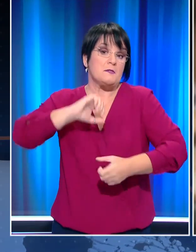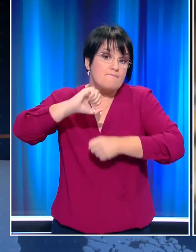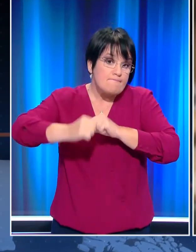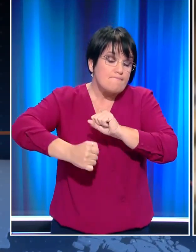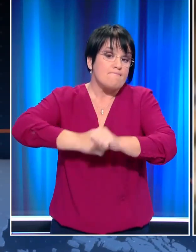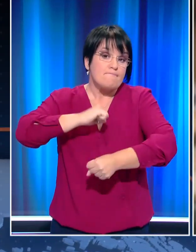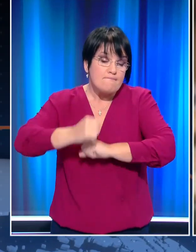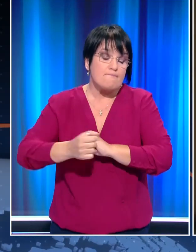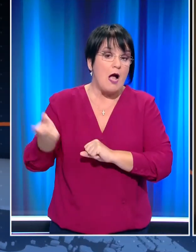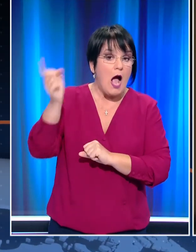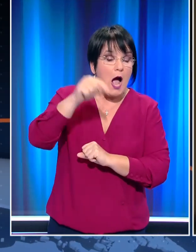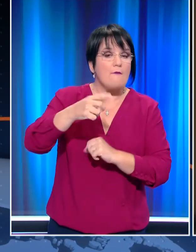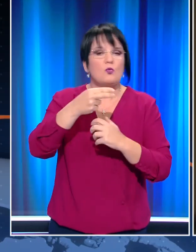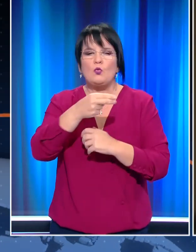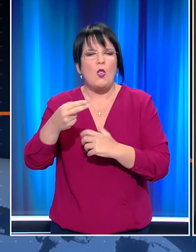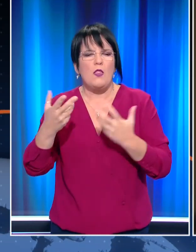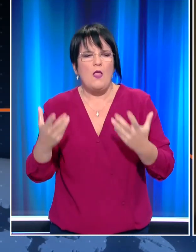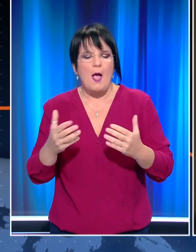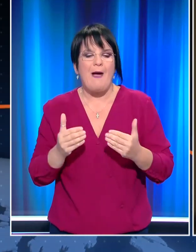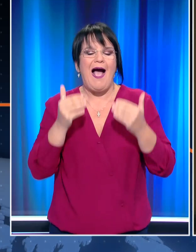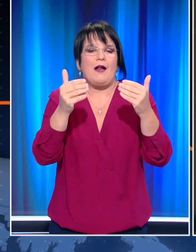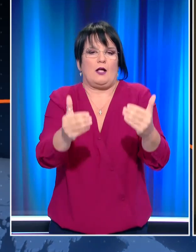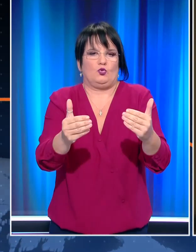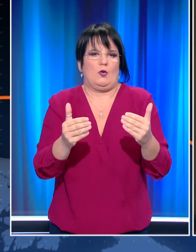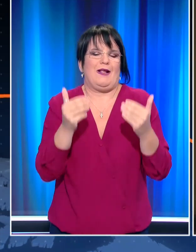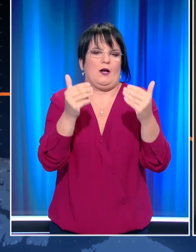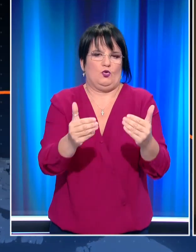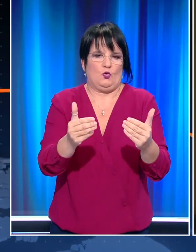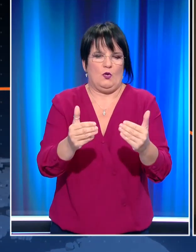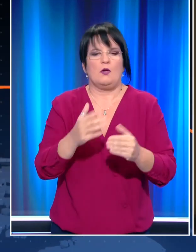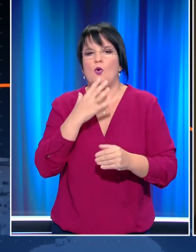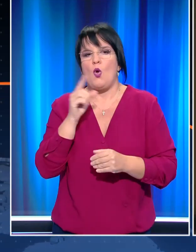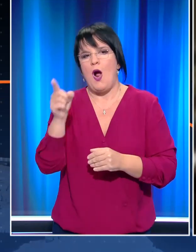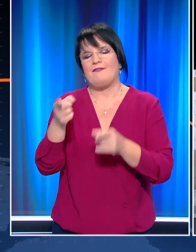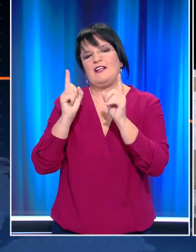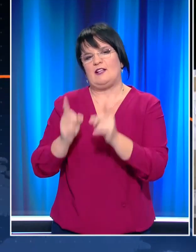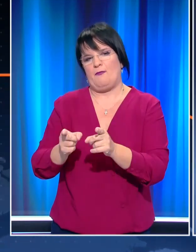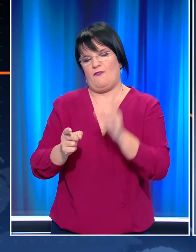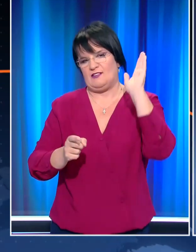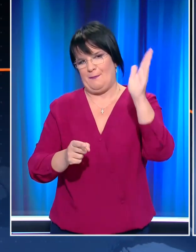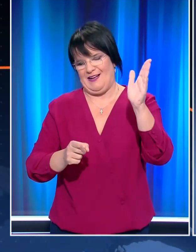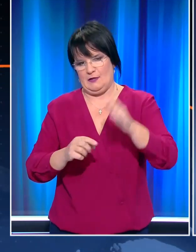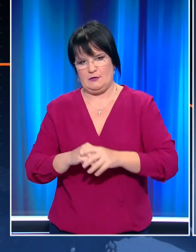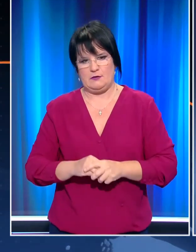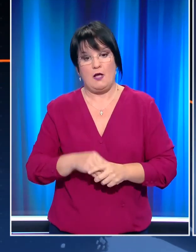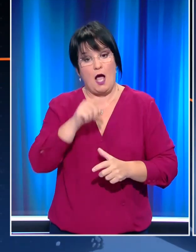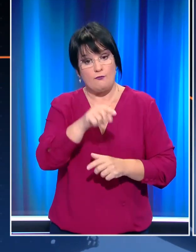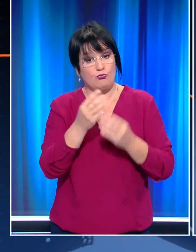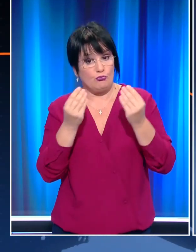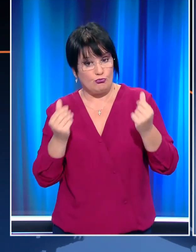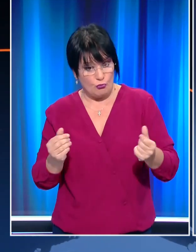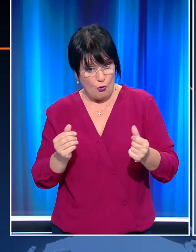δοθεί από αύριο για τις αναστολές, για την αναστολή εκτέλεσης αυτών των ποινών. Ήδη σε αυτή τη μάχη